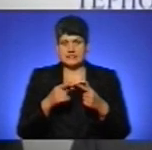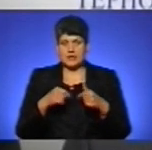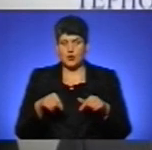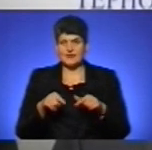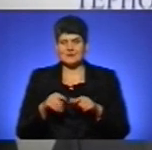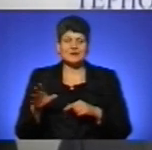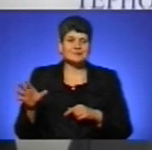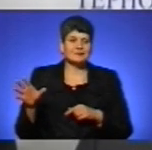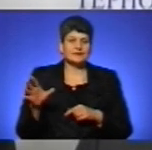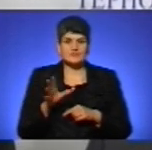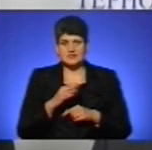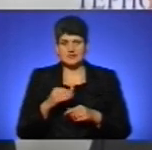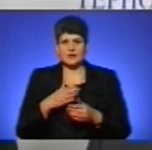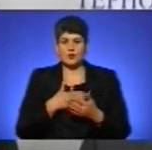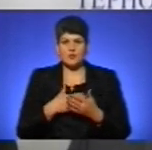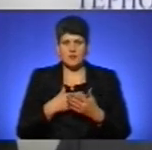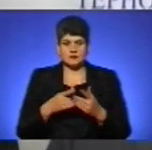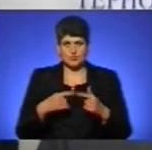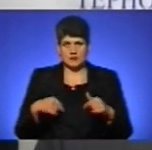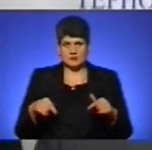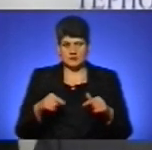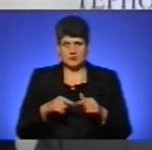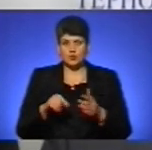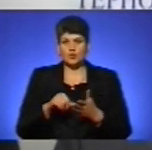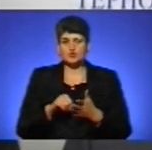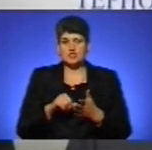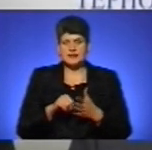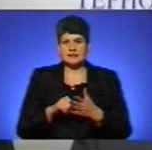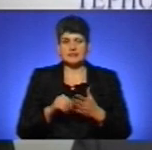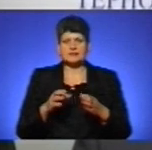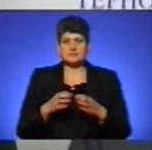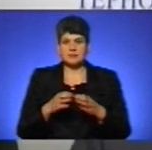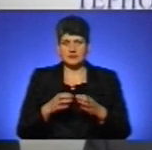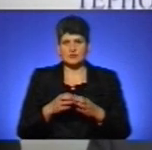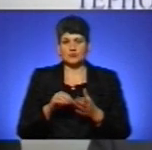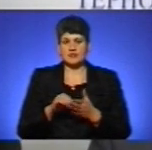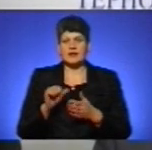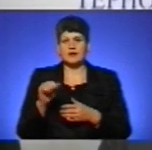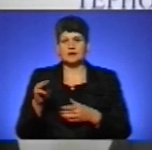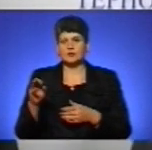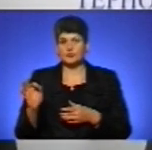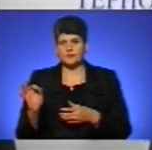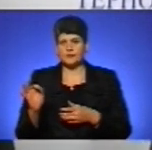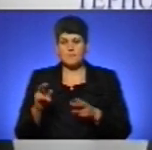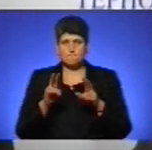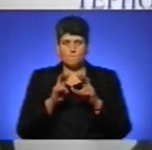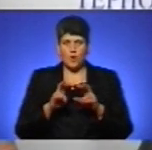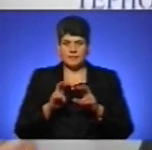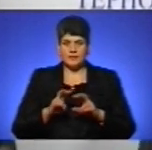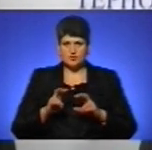громадські організації, спілки учасників АТО, проаналізувати